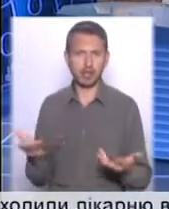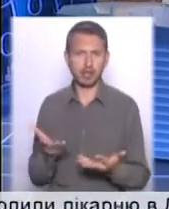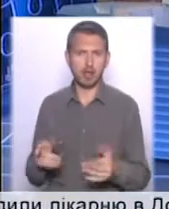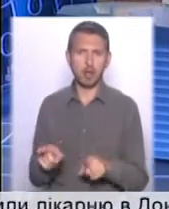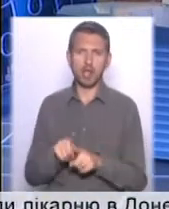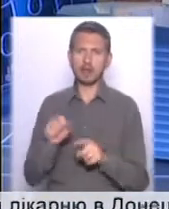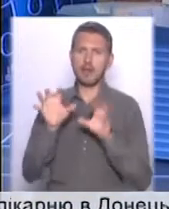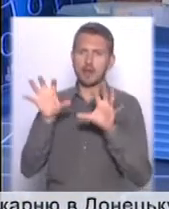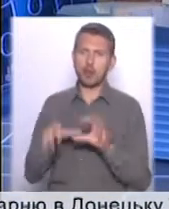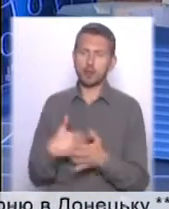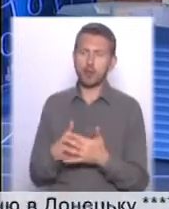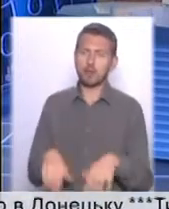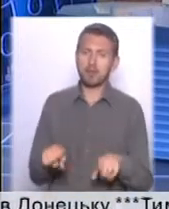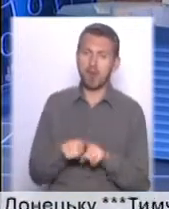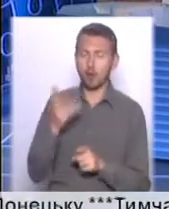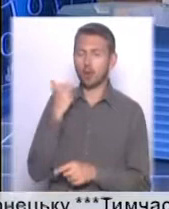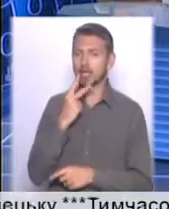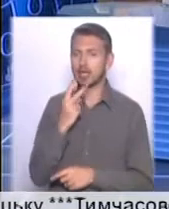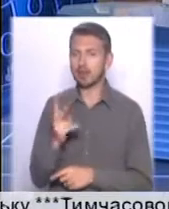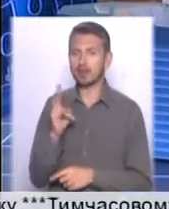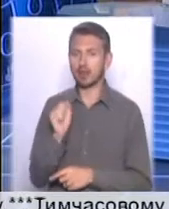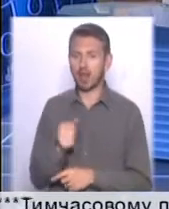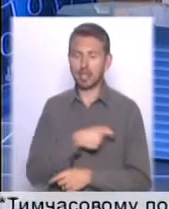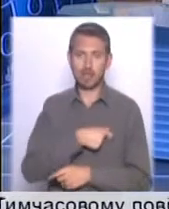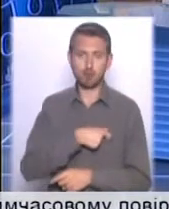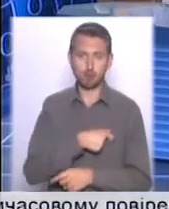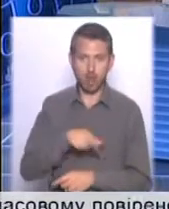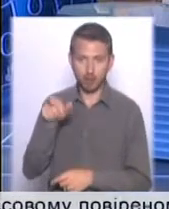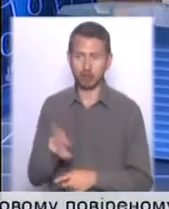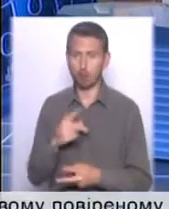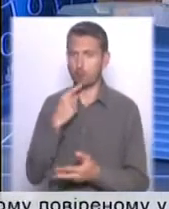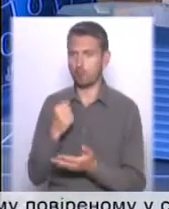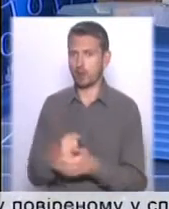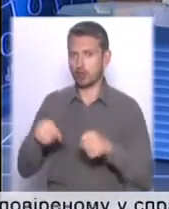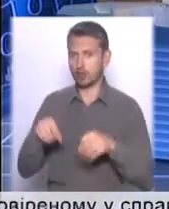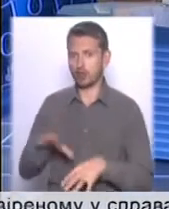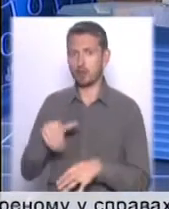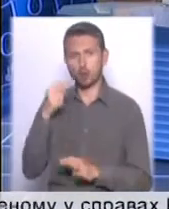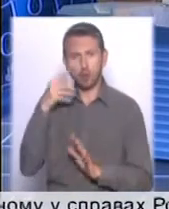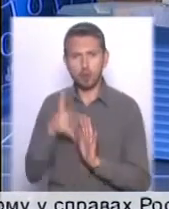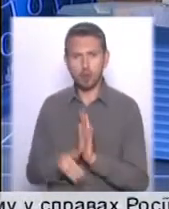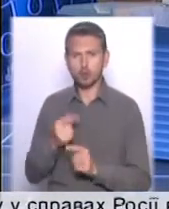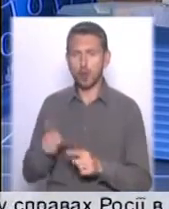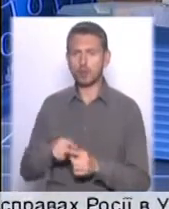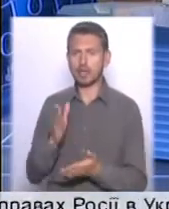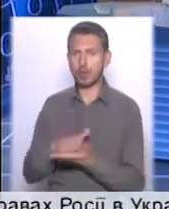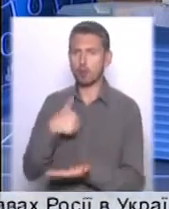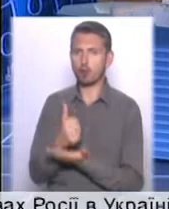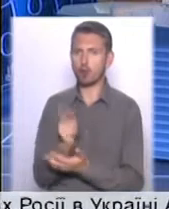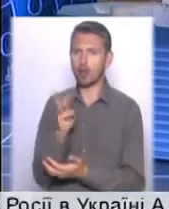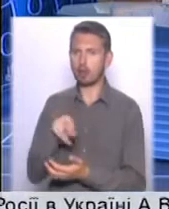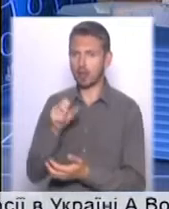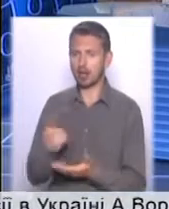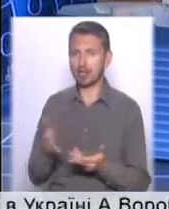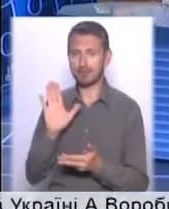-то за законом якби так, але от коли дивишся на депутата, який ухвалює рішення, а потім розуміє, що це і є голова КМДА, який, по суті,